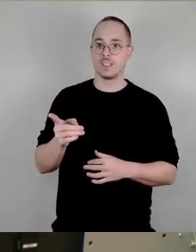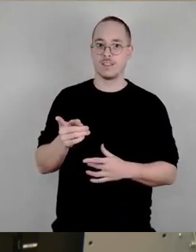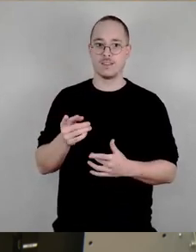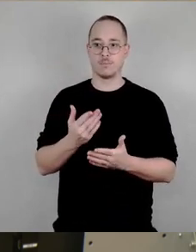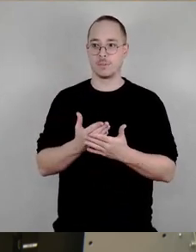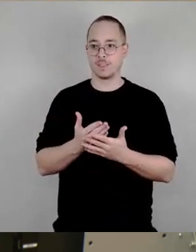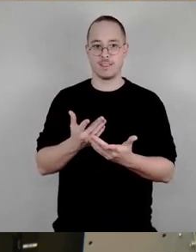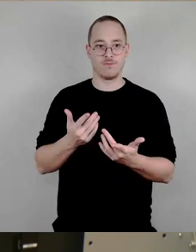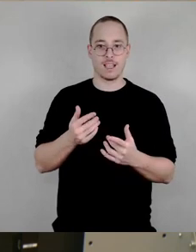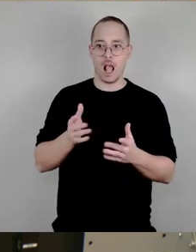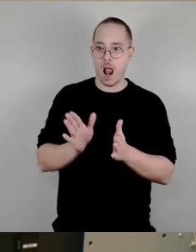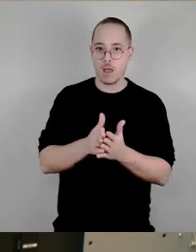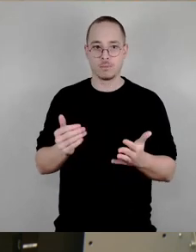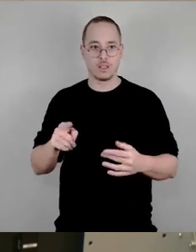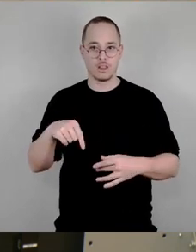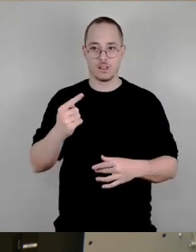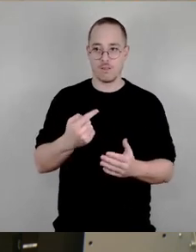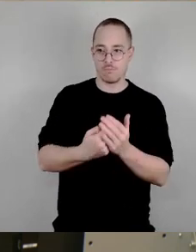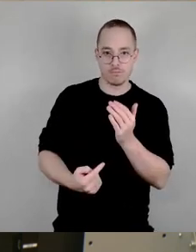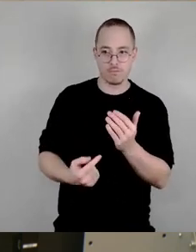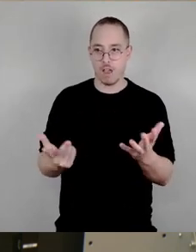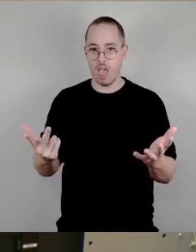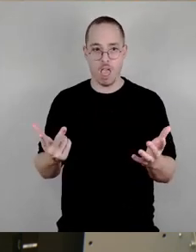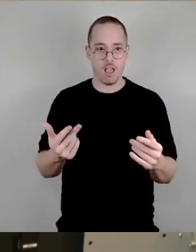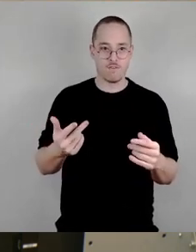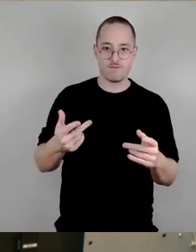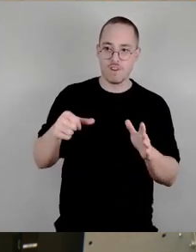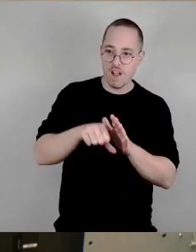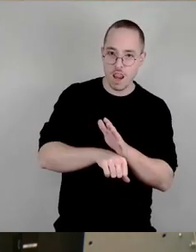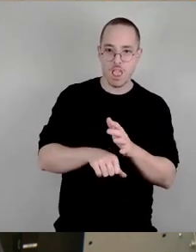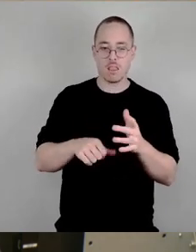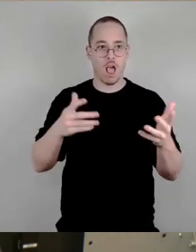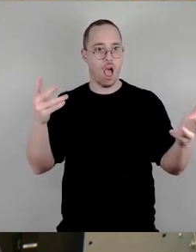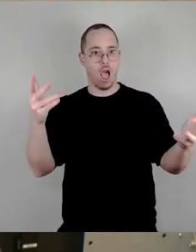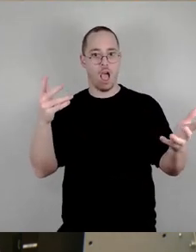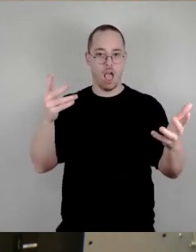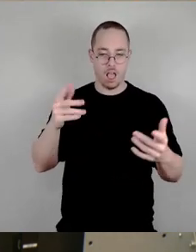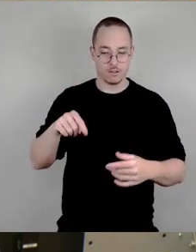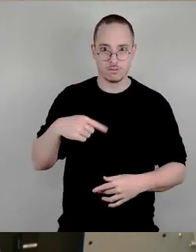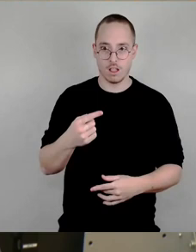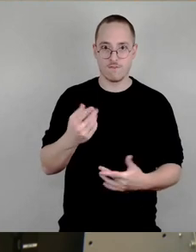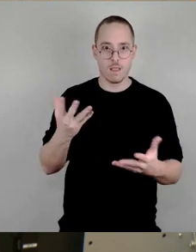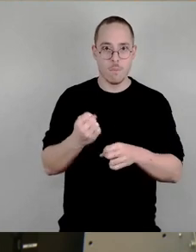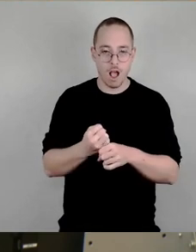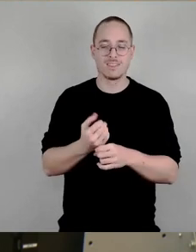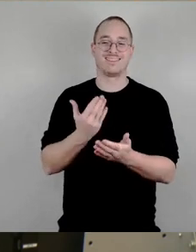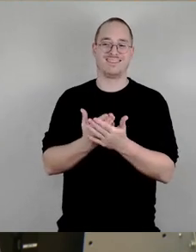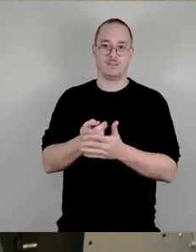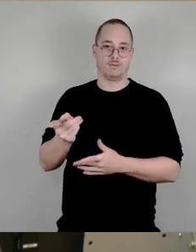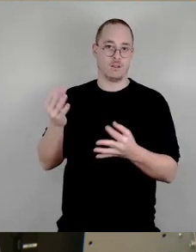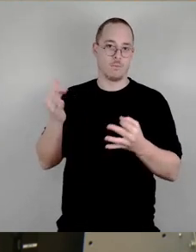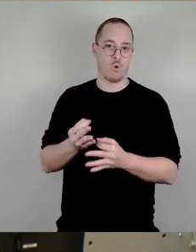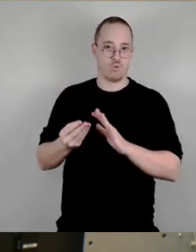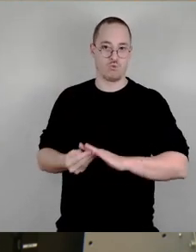zusammen Und zu dem, was Herr Lippmann sagt Naja, der Stadtsportbund ist beteiligt Er saß